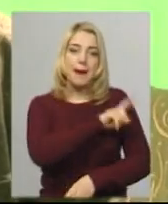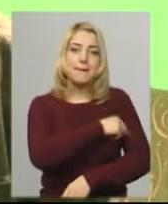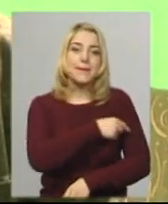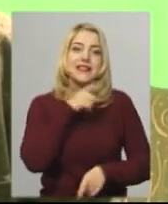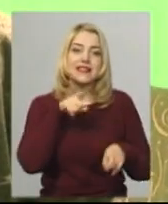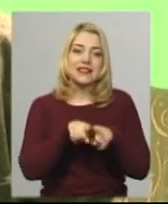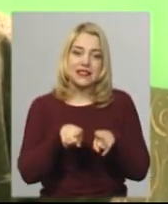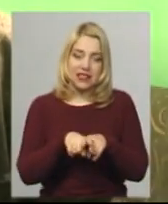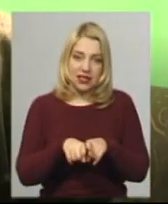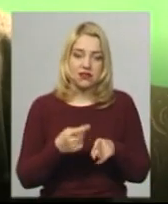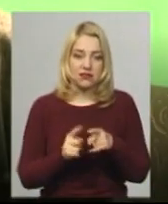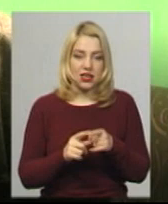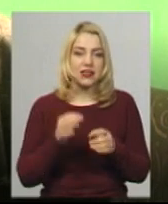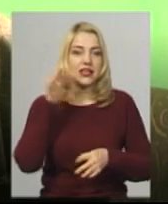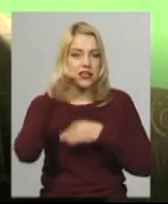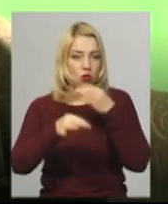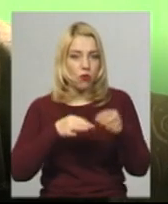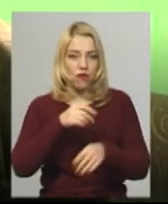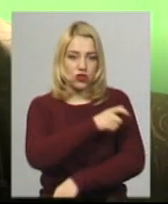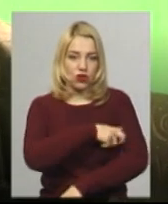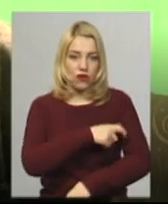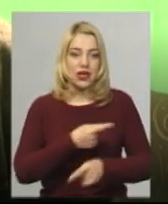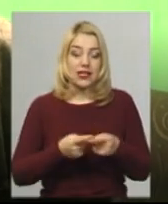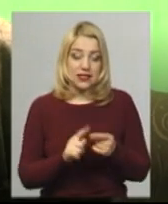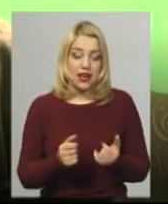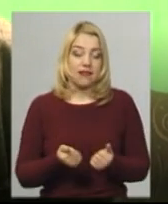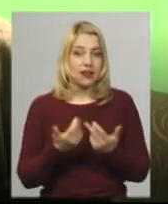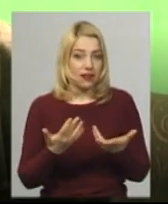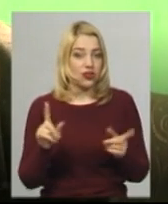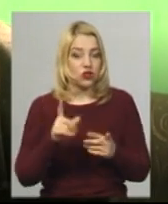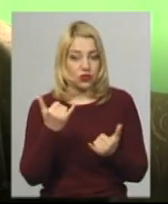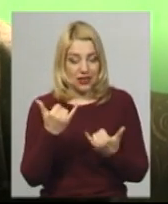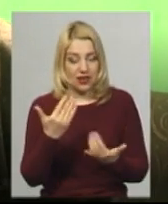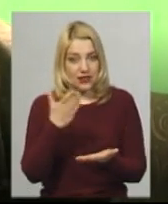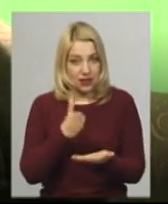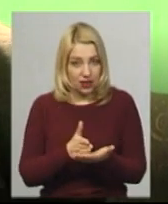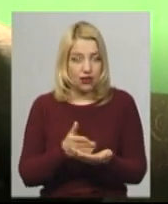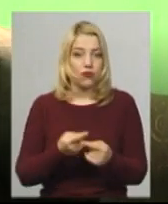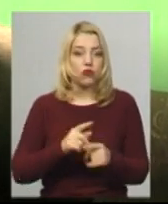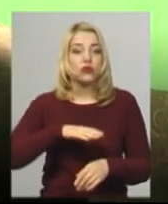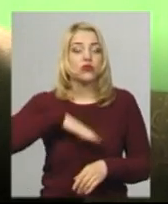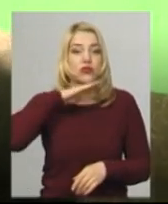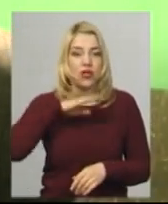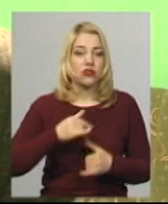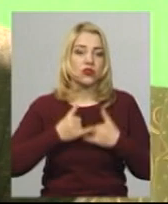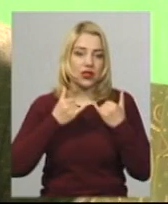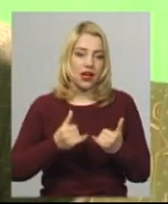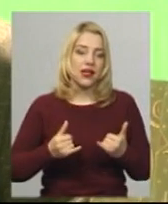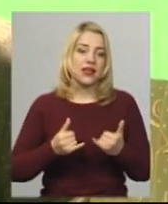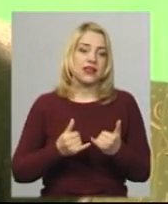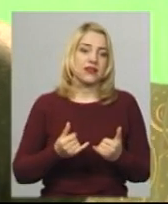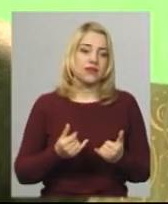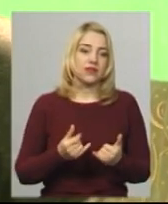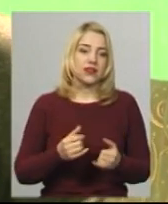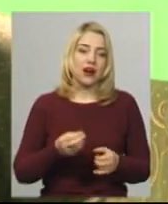Та кількість працівників, які в мене зараз є, вона достатня для забезпечення належних умов проживання, тобто і